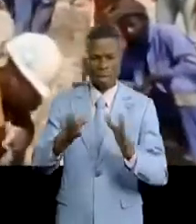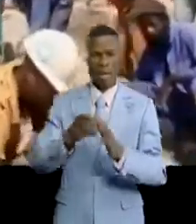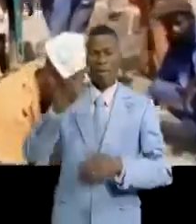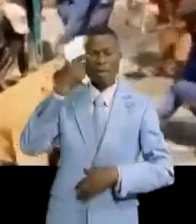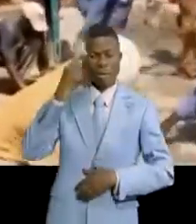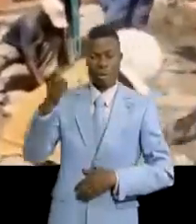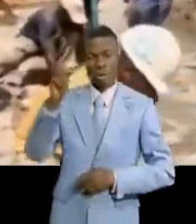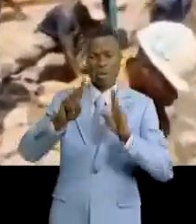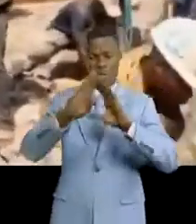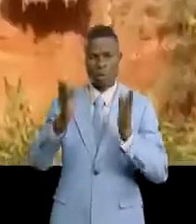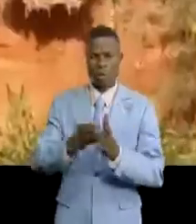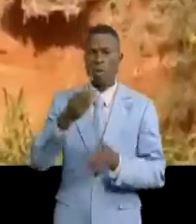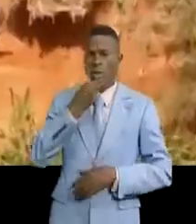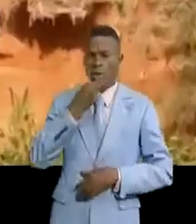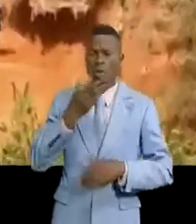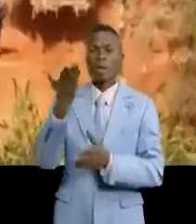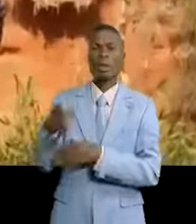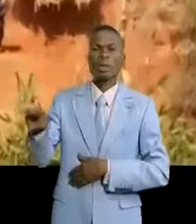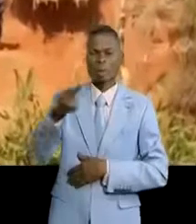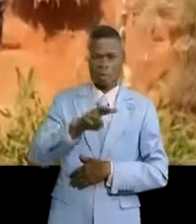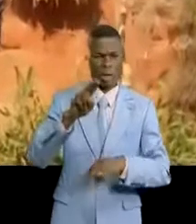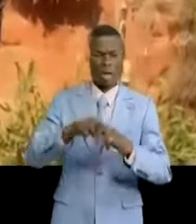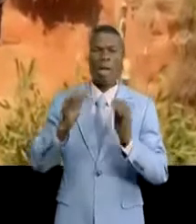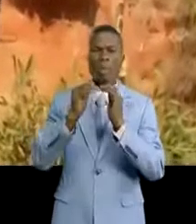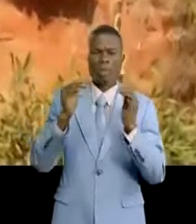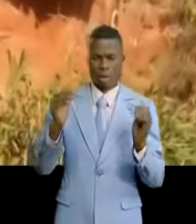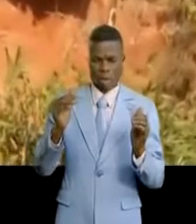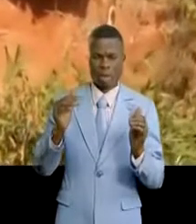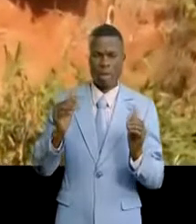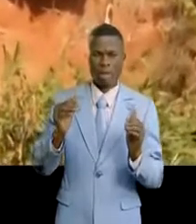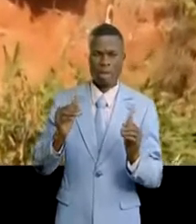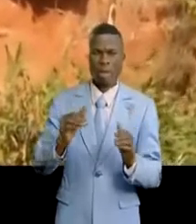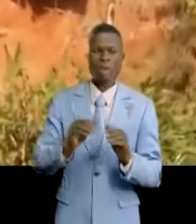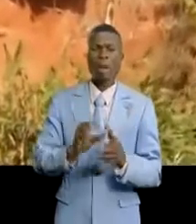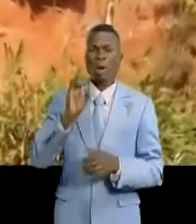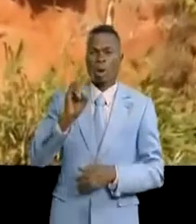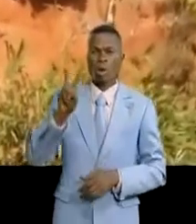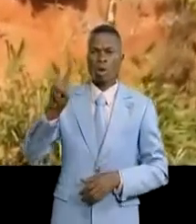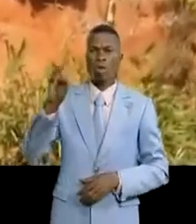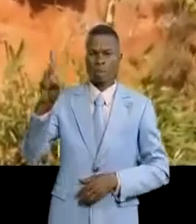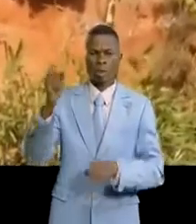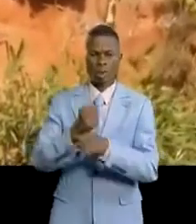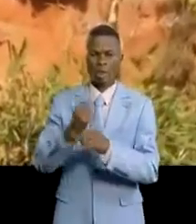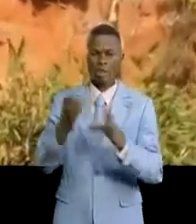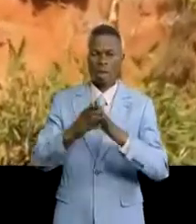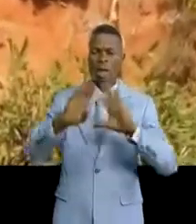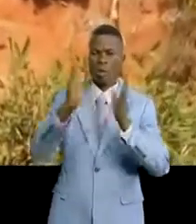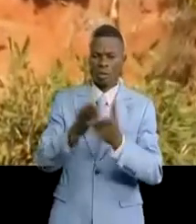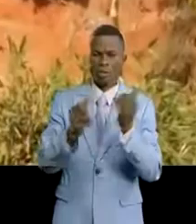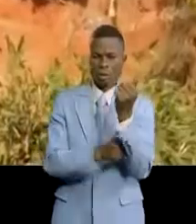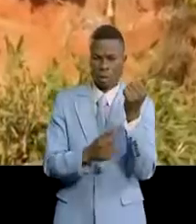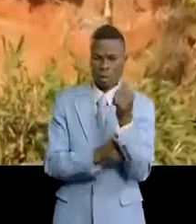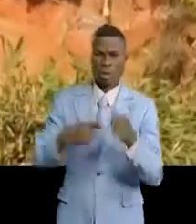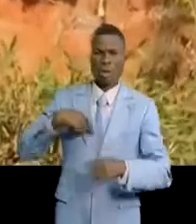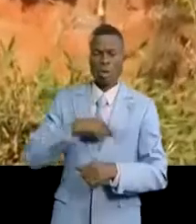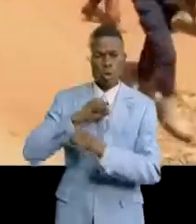population est-ce qu'à saienne, tout ce que je peux demander c'est d'être avec eux, OVD. Ils travaillent avec la population.'est à nous aussi de bien